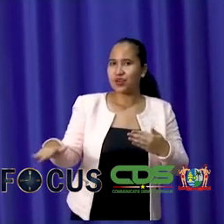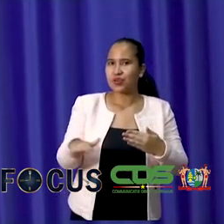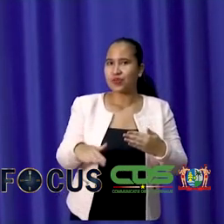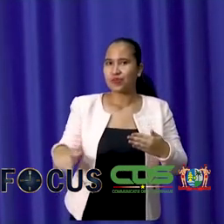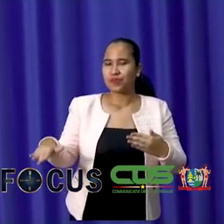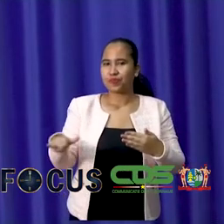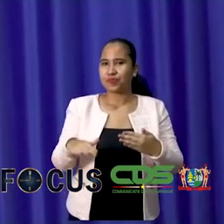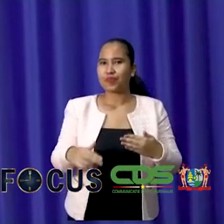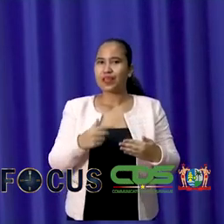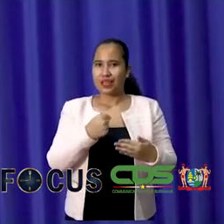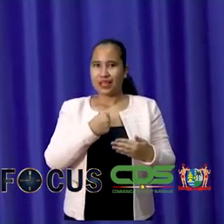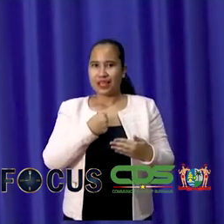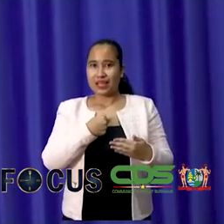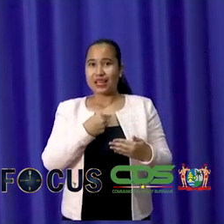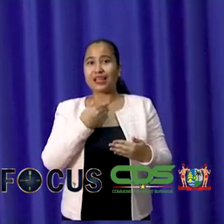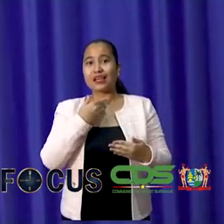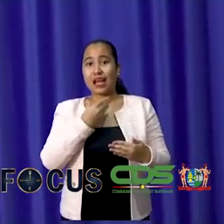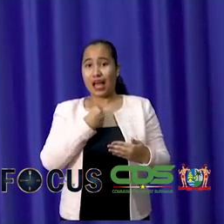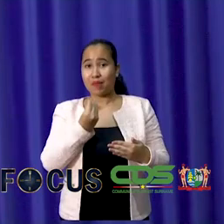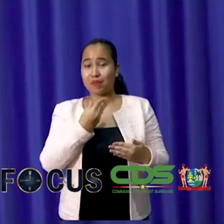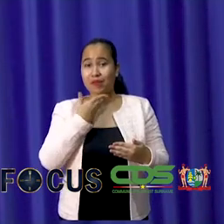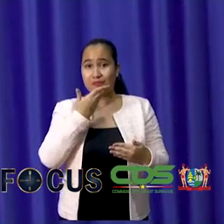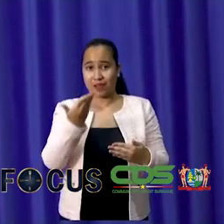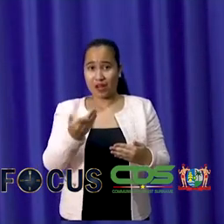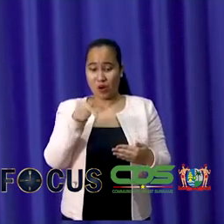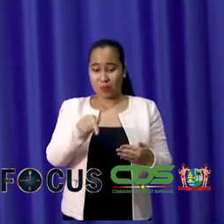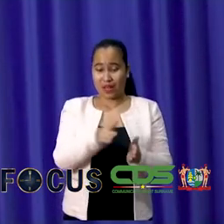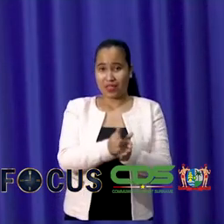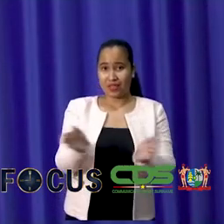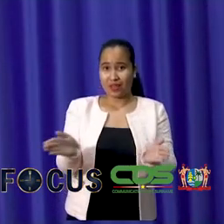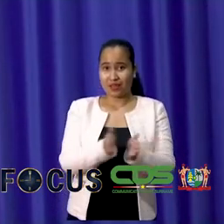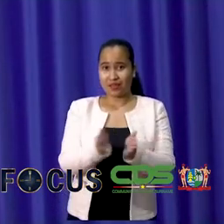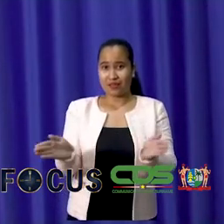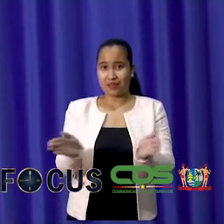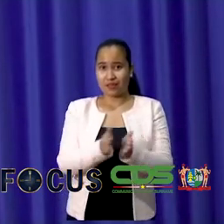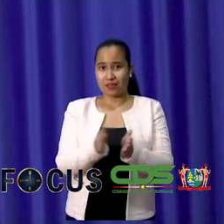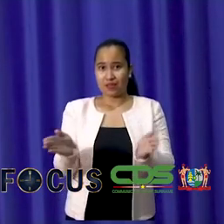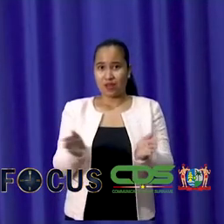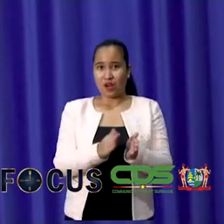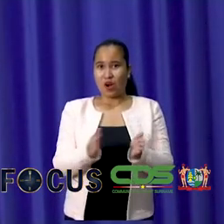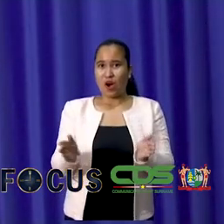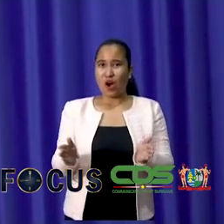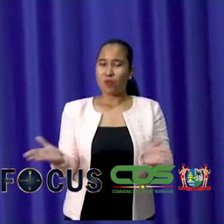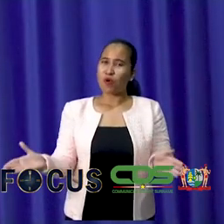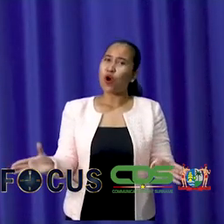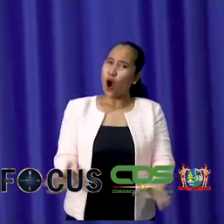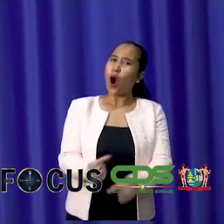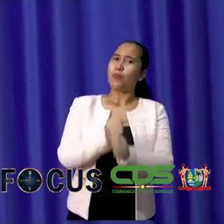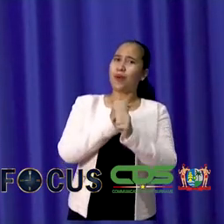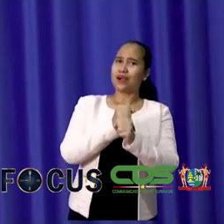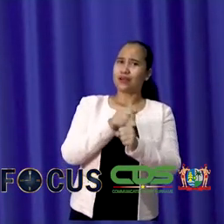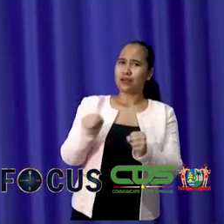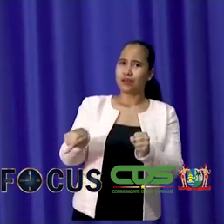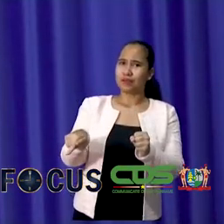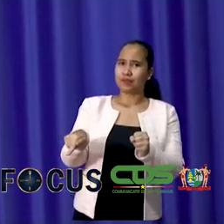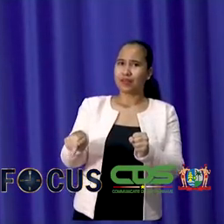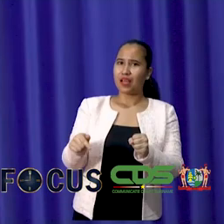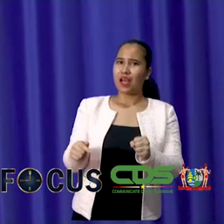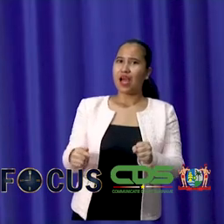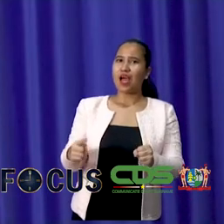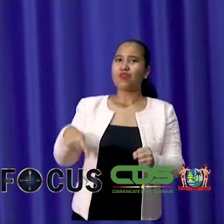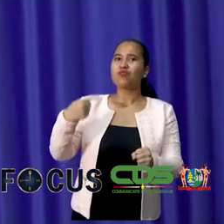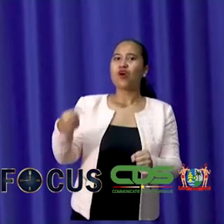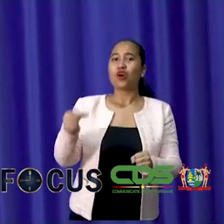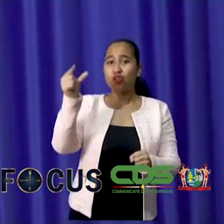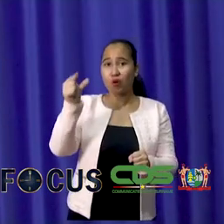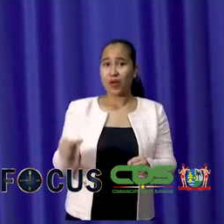En ik heb haar gevraagd om dat traject voor mij ook te willen trekken en daaromtrend heb ik komende weken afspraak met